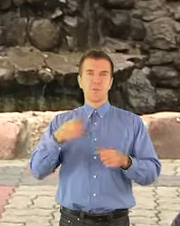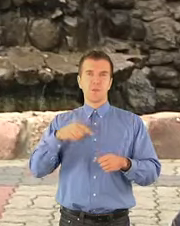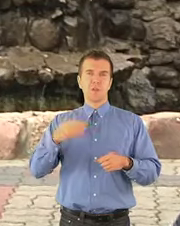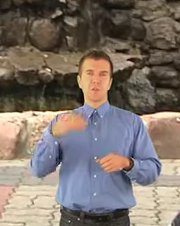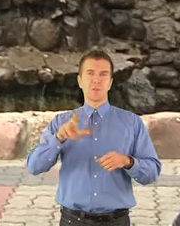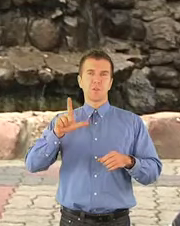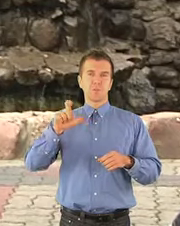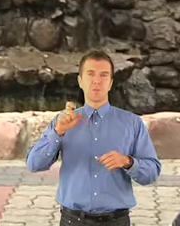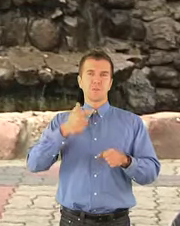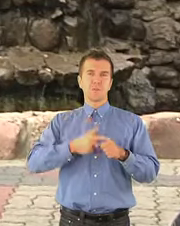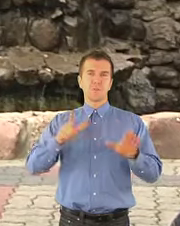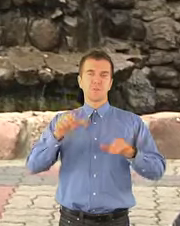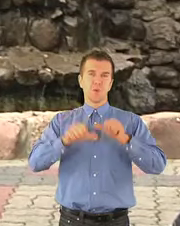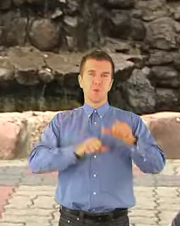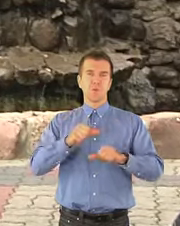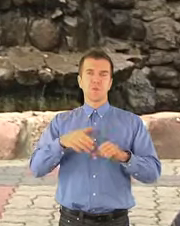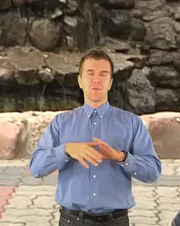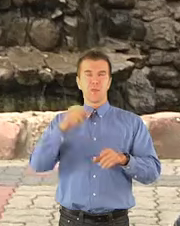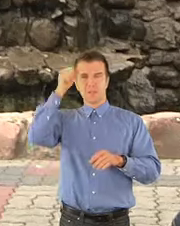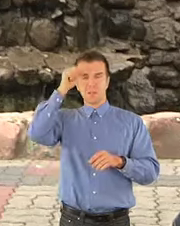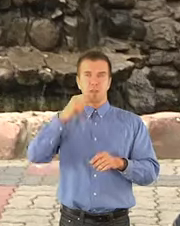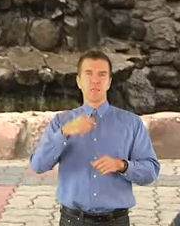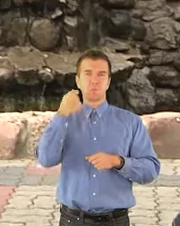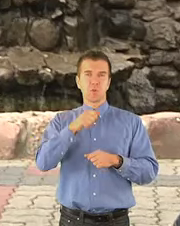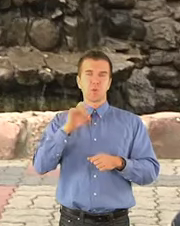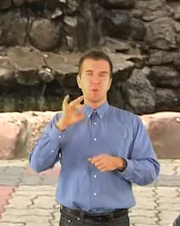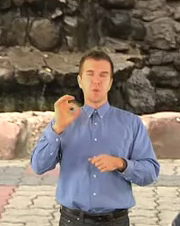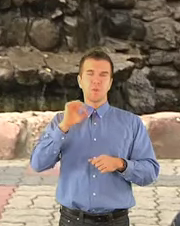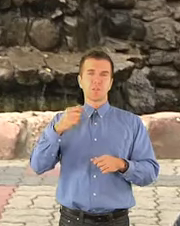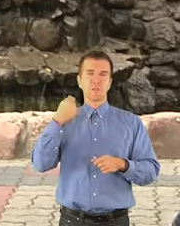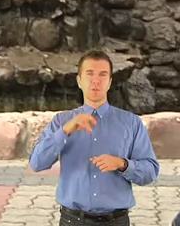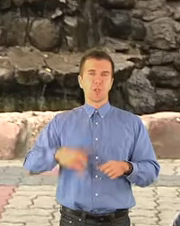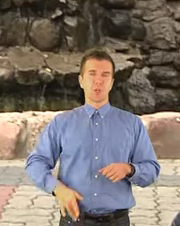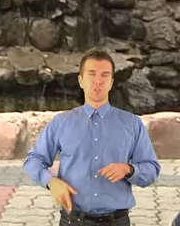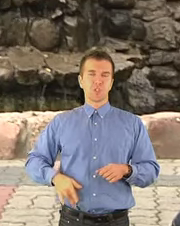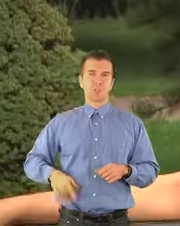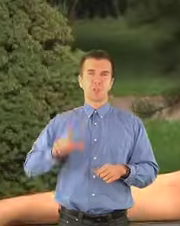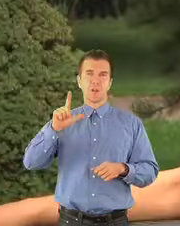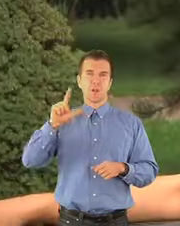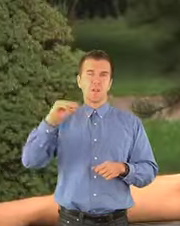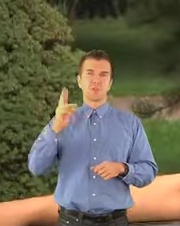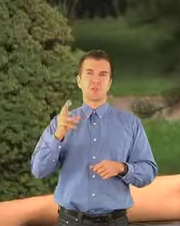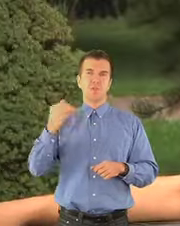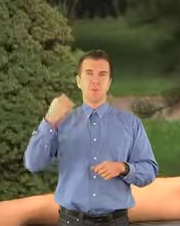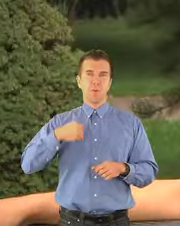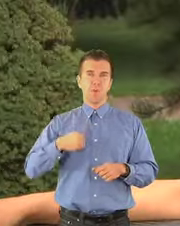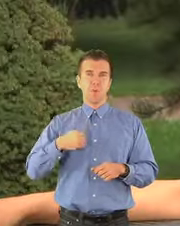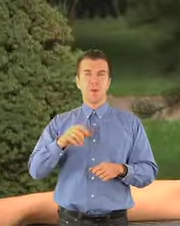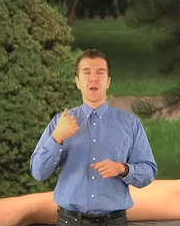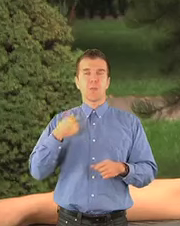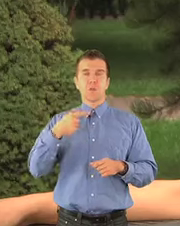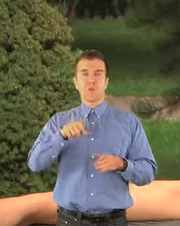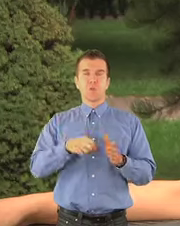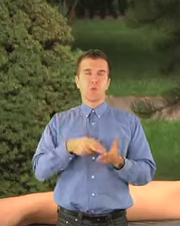1227 roku, z tak zwanej zbrodni gąsawski, czyli zamordowania księcia krakowskiego Leszka Białego. Jak doszło do zbrodni